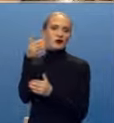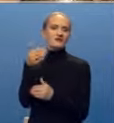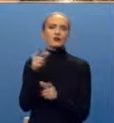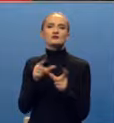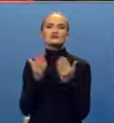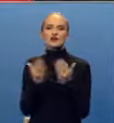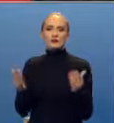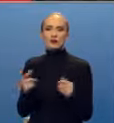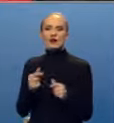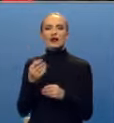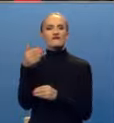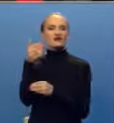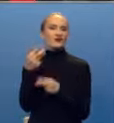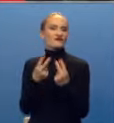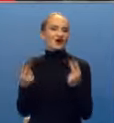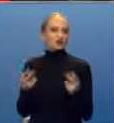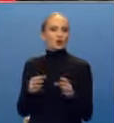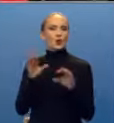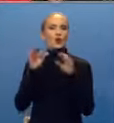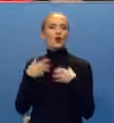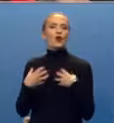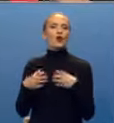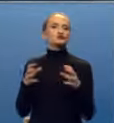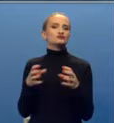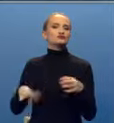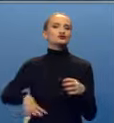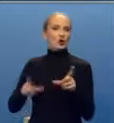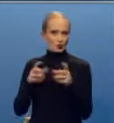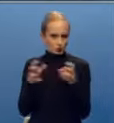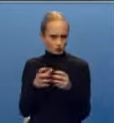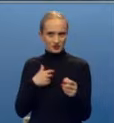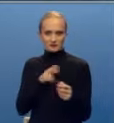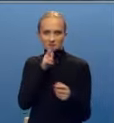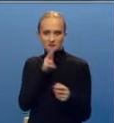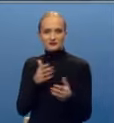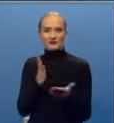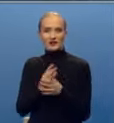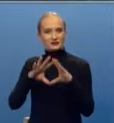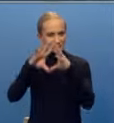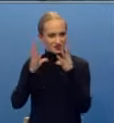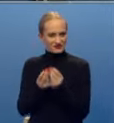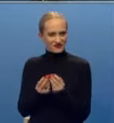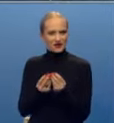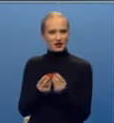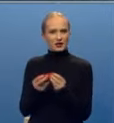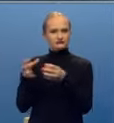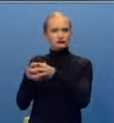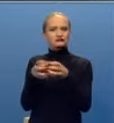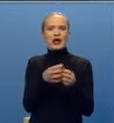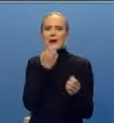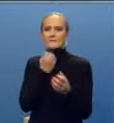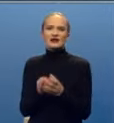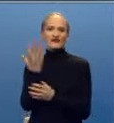na sajmu jer preduzetništvo je bitno i za ulogu žene u društvu. Naše nastojanje su bila da iz svih sektora privrede